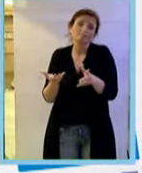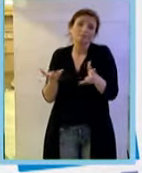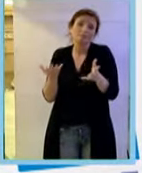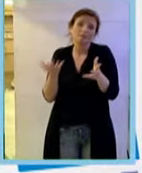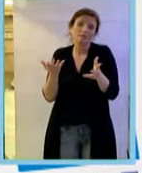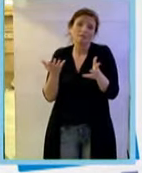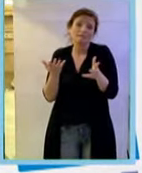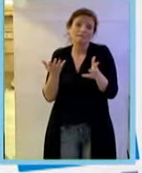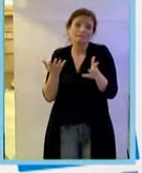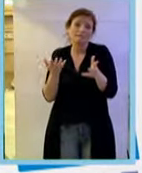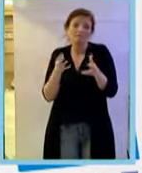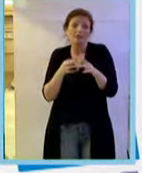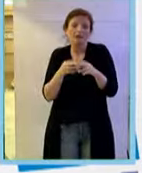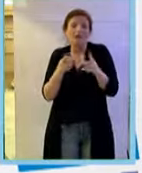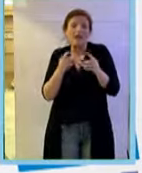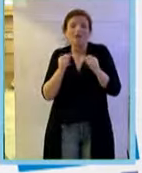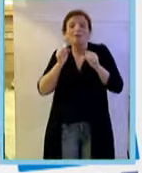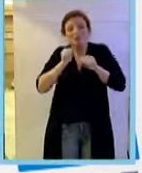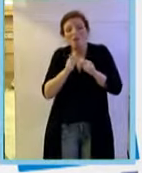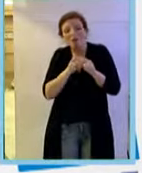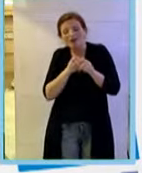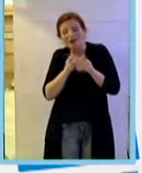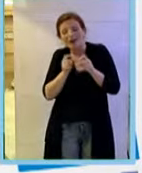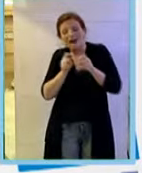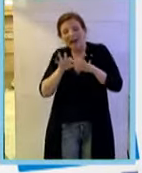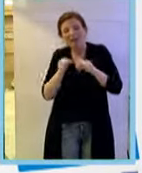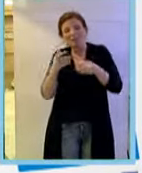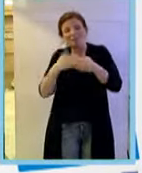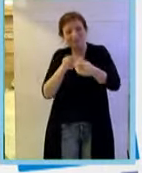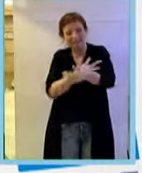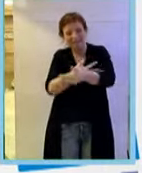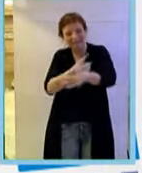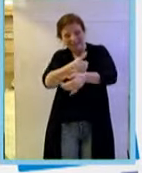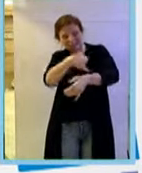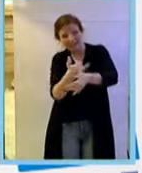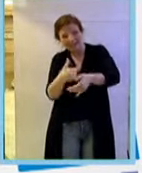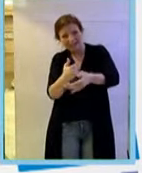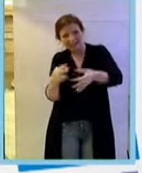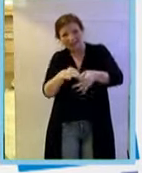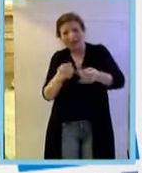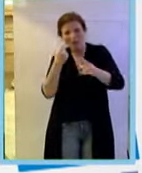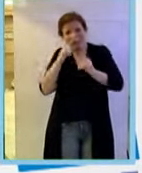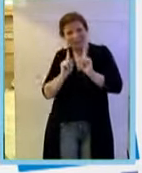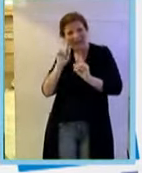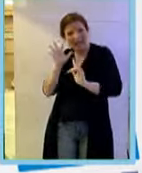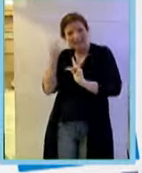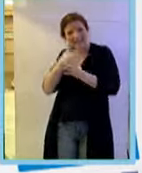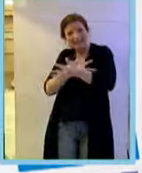finiscono frequentemente vicino ai capillari. E questo per esempio è un capillare.